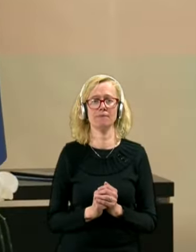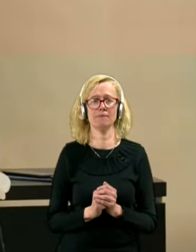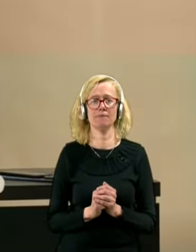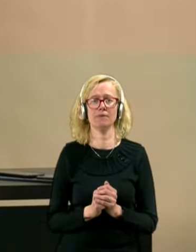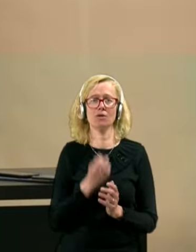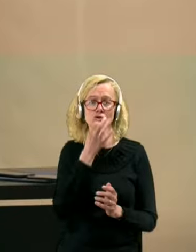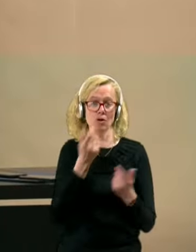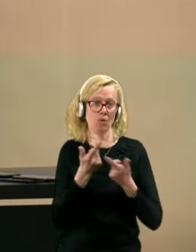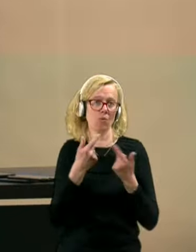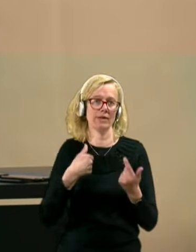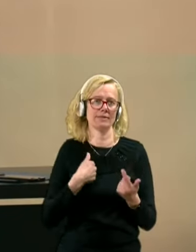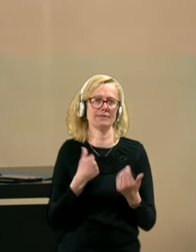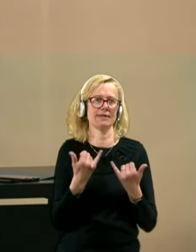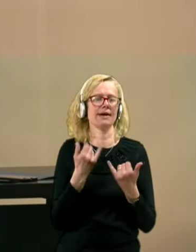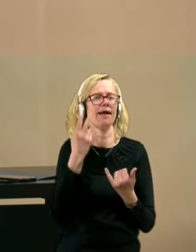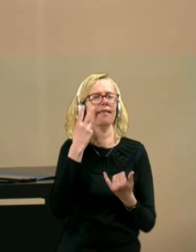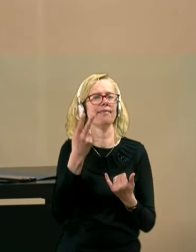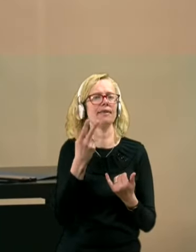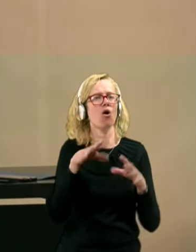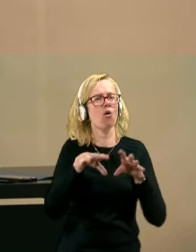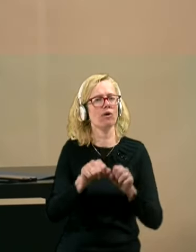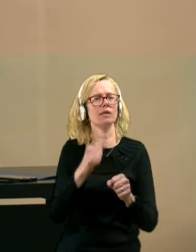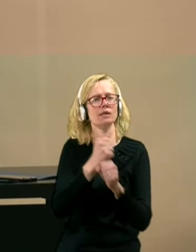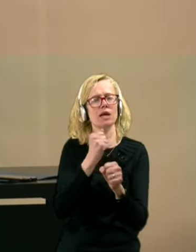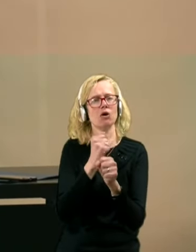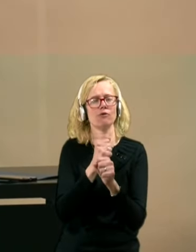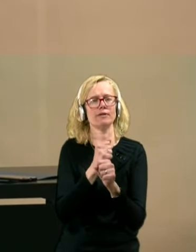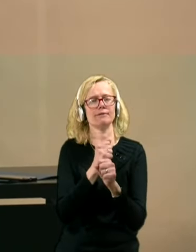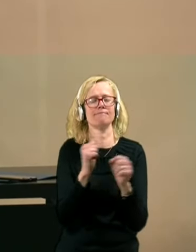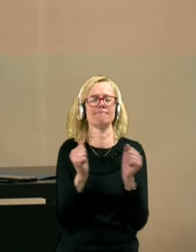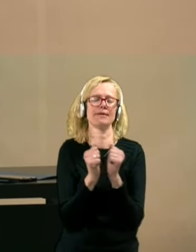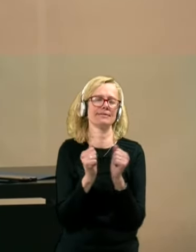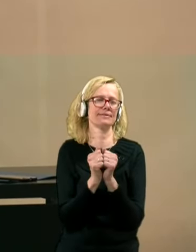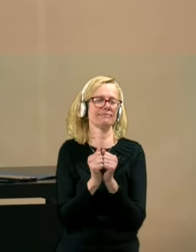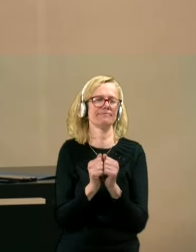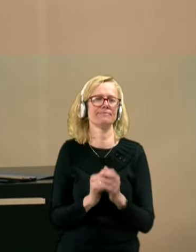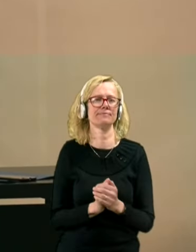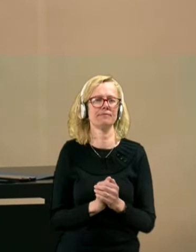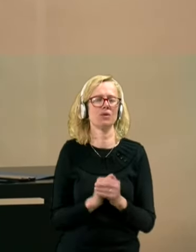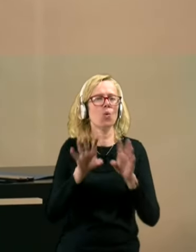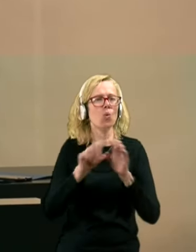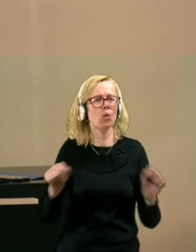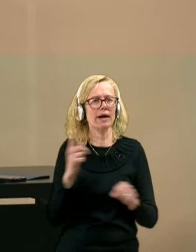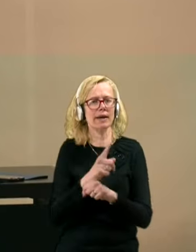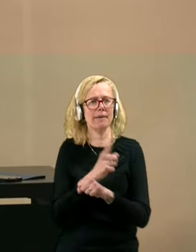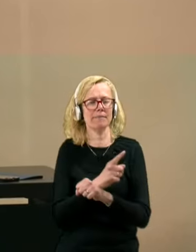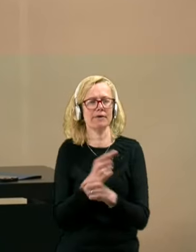Če lahko jaz, zdaj okrog ohranjenja delovnih mest, ne, ukrepi